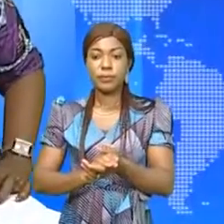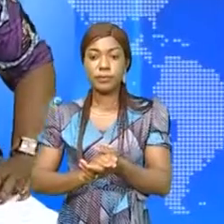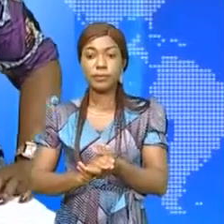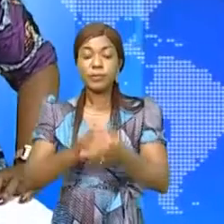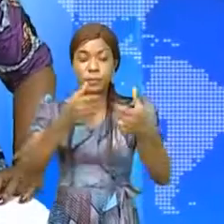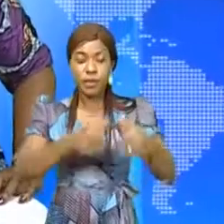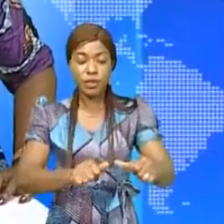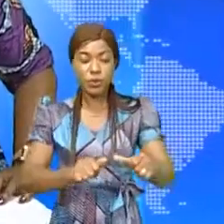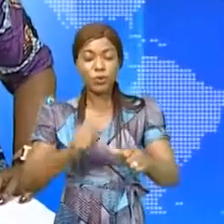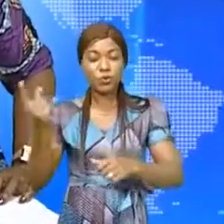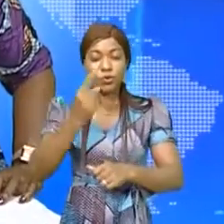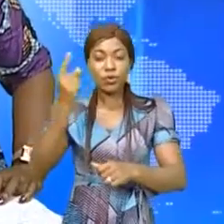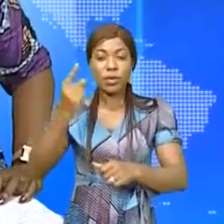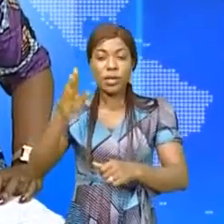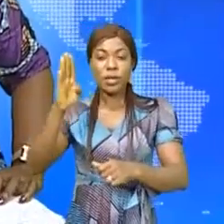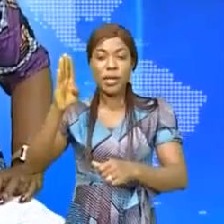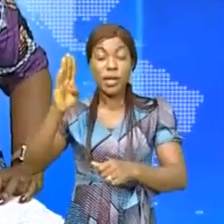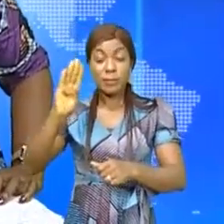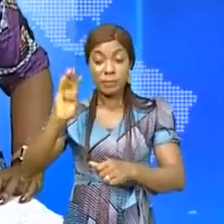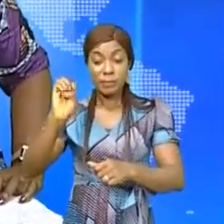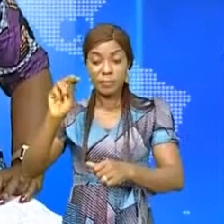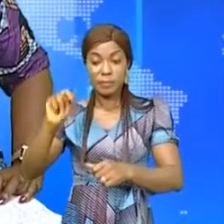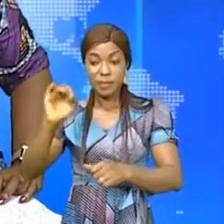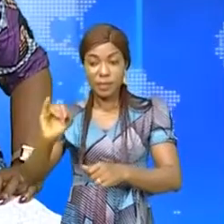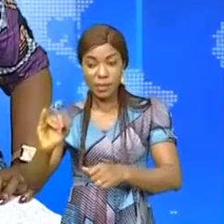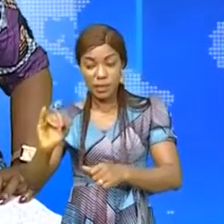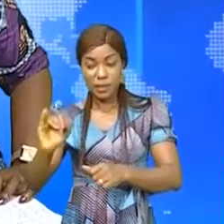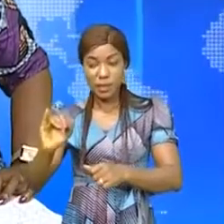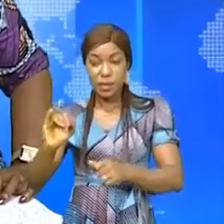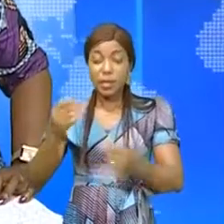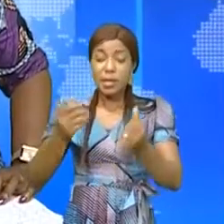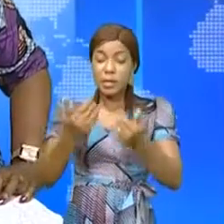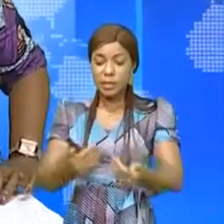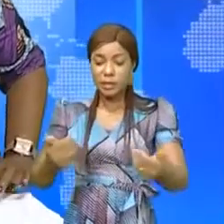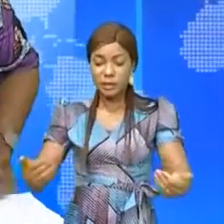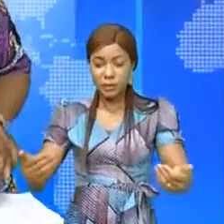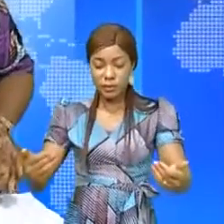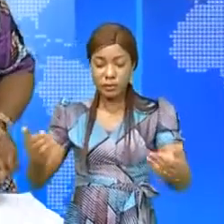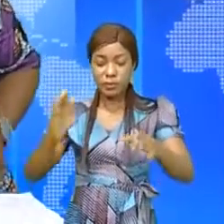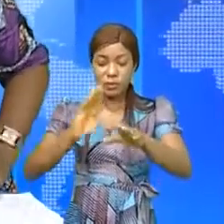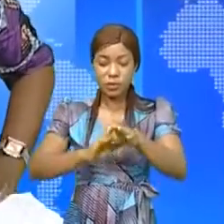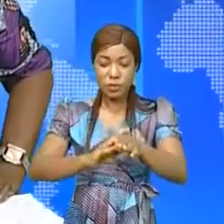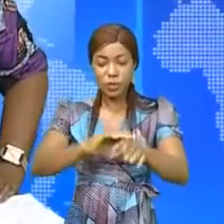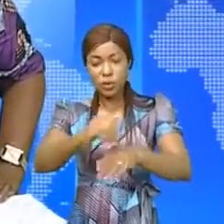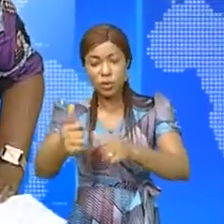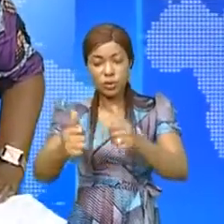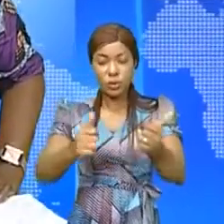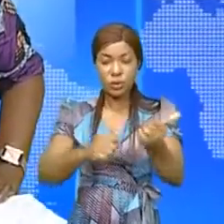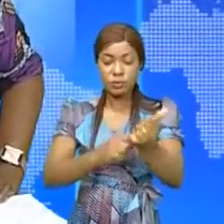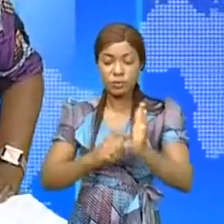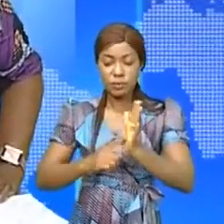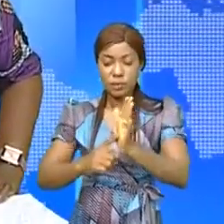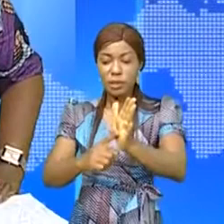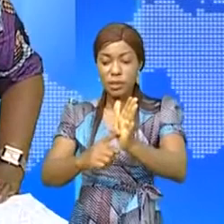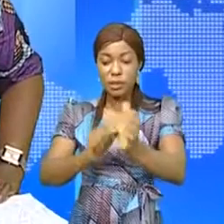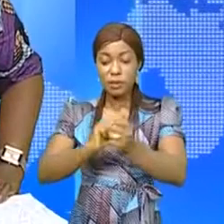Restons à Béni pour parler des enfants touchés lors de leur site à la mairie de cette ville. Quelques-uns ont été présentés au